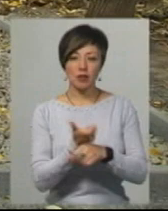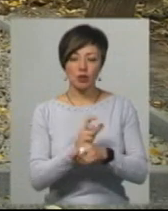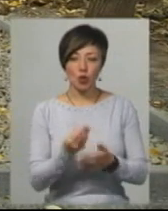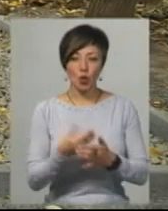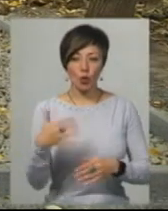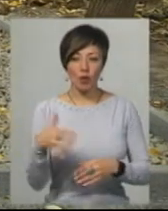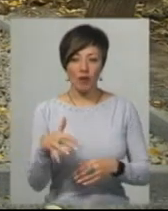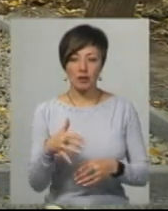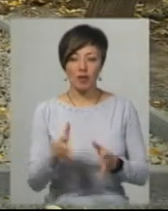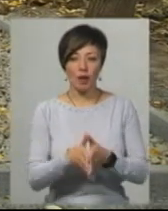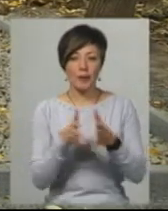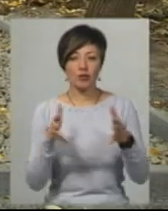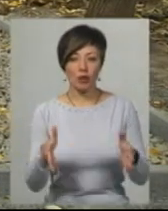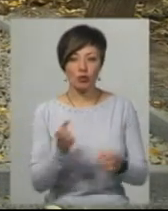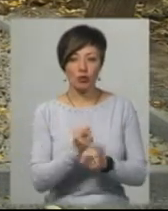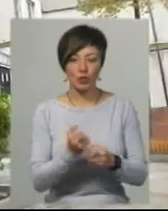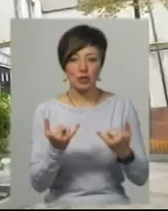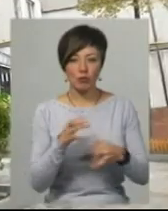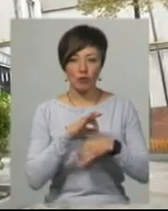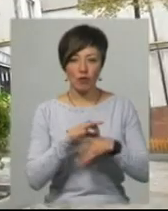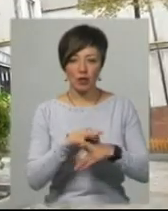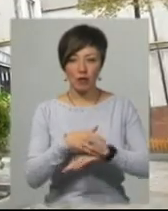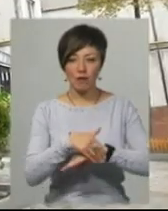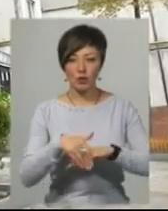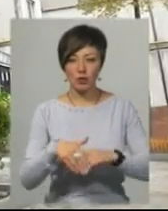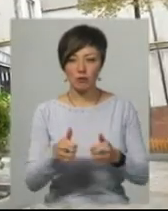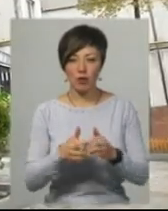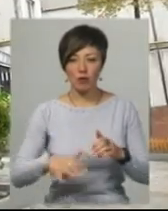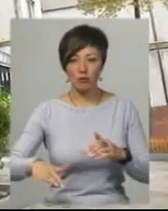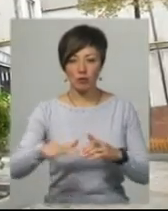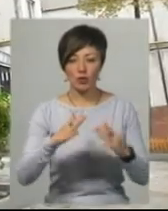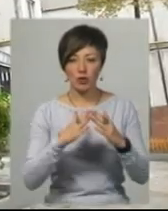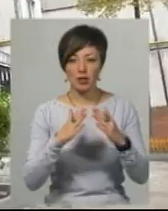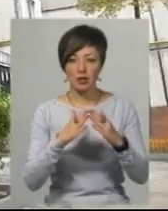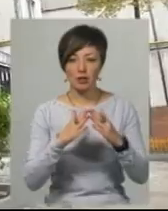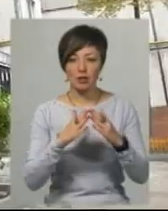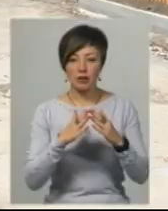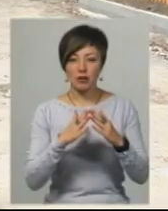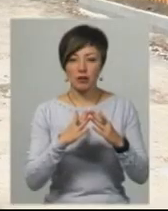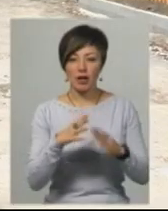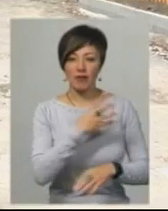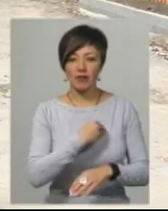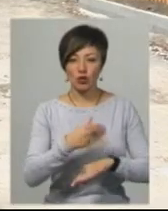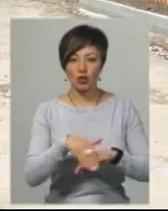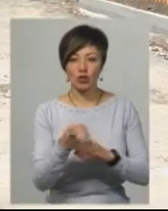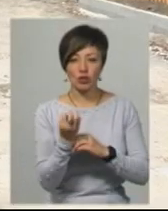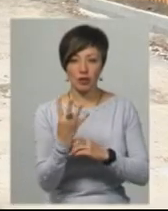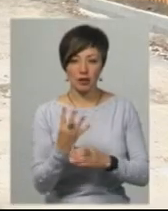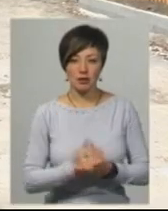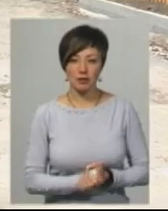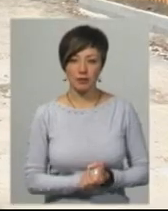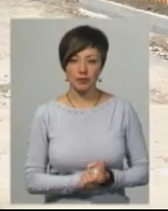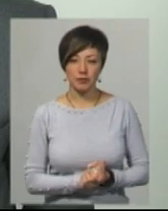дороговартісні і наймасштабніші роботи зараз проводять на прибудинковій території за адресою Львівське шоссе 14.